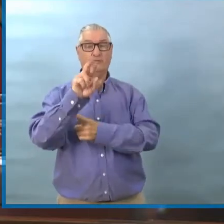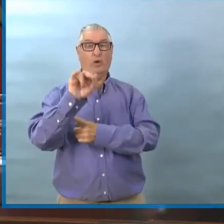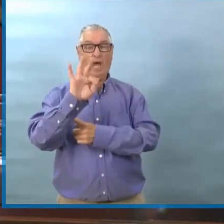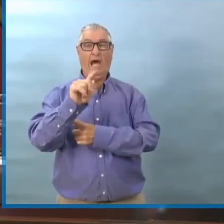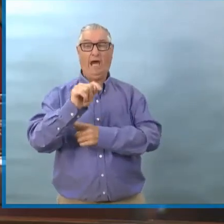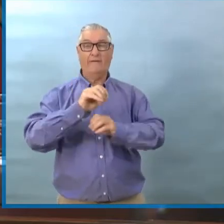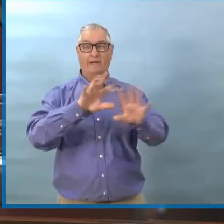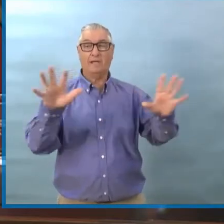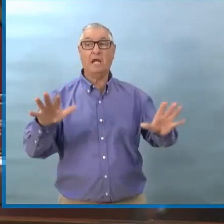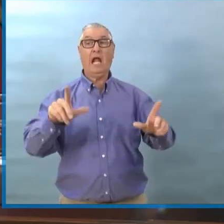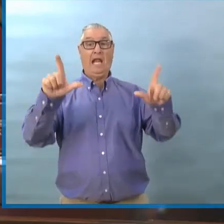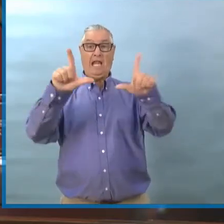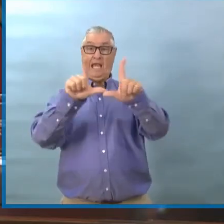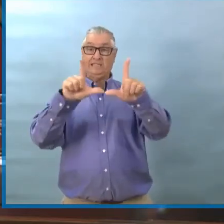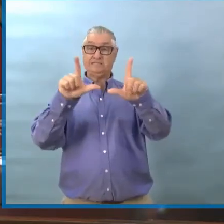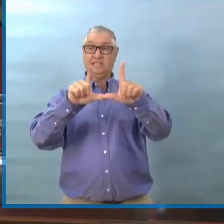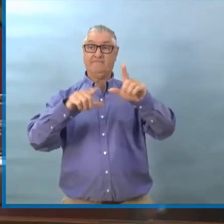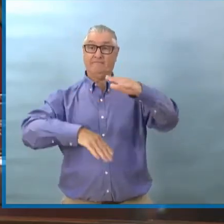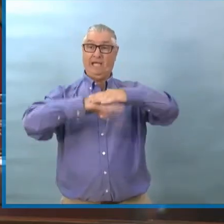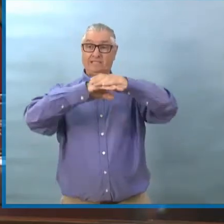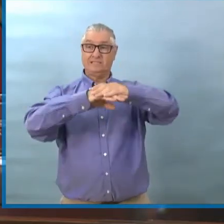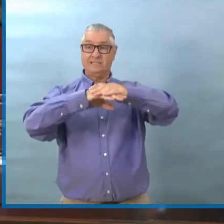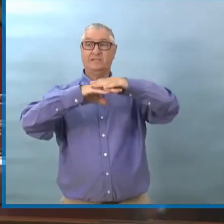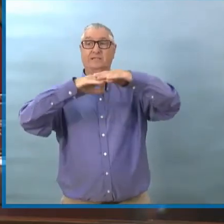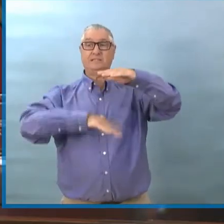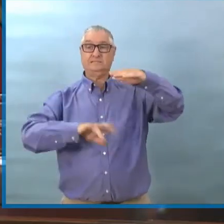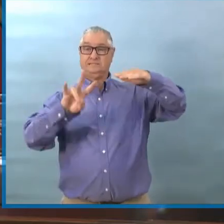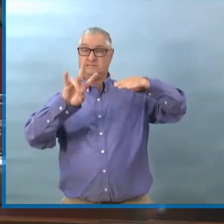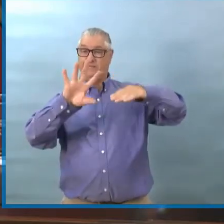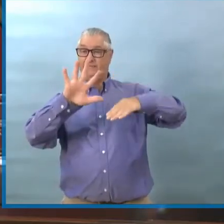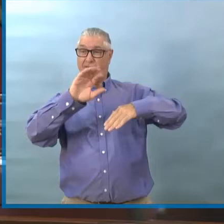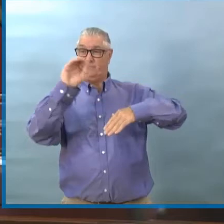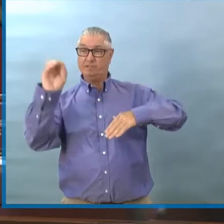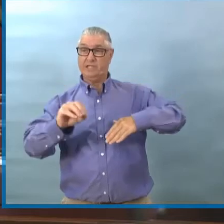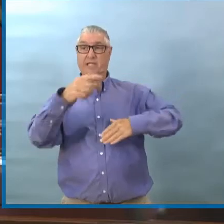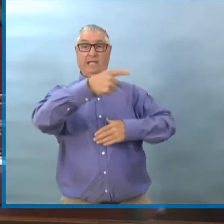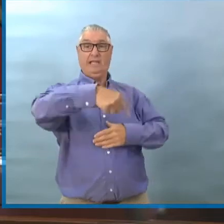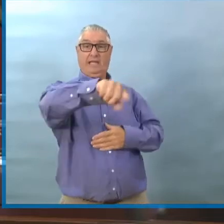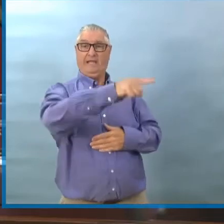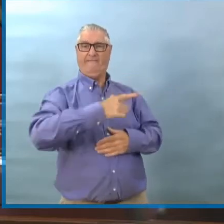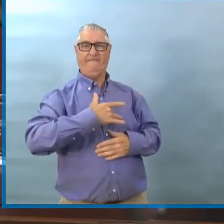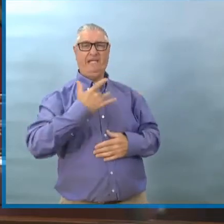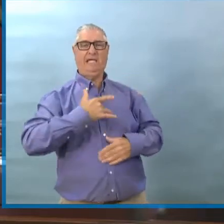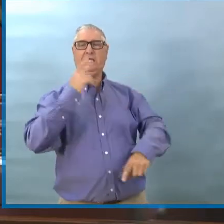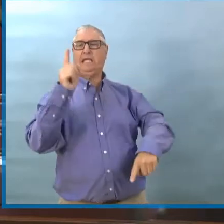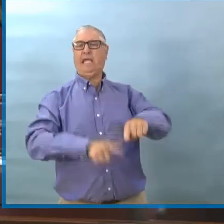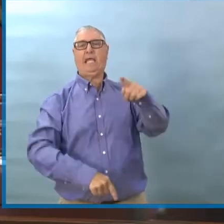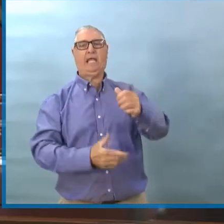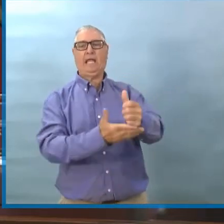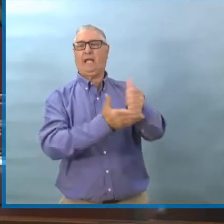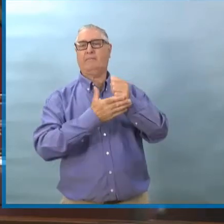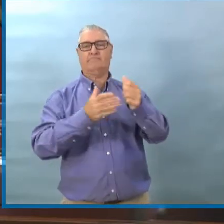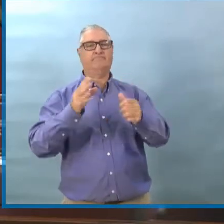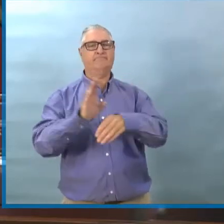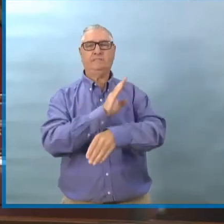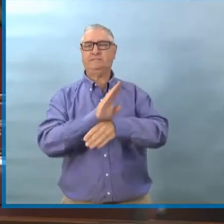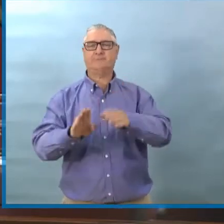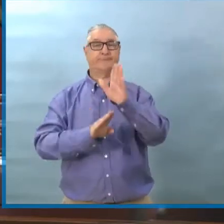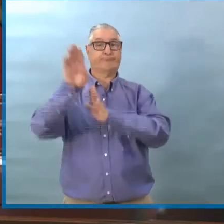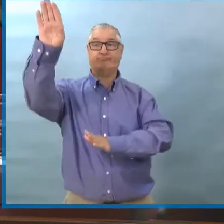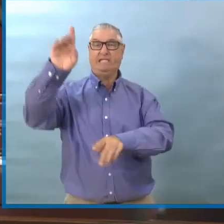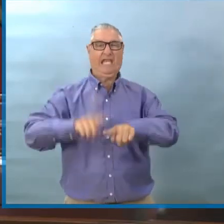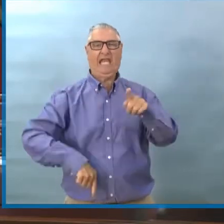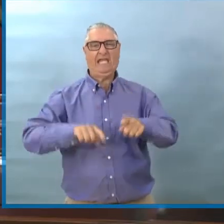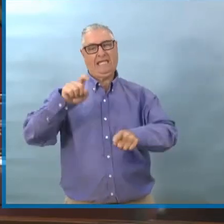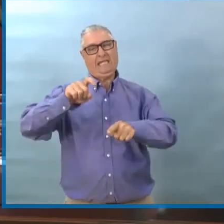C'est ce qu voulait faire et l'association des restaurants nous a dit que ça ne les faisait pas beaucoup. Donc on a trouvé d'autres moyens